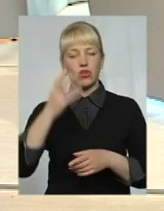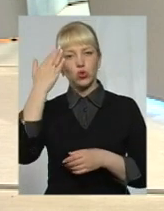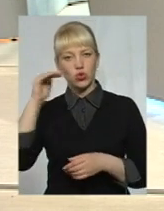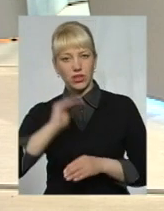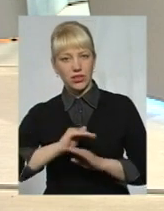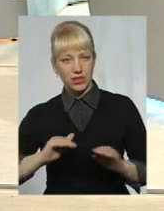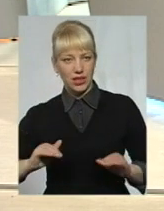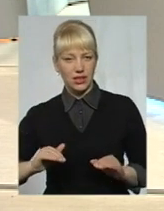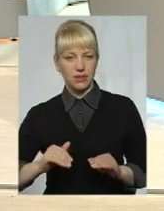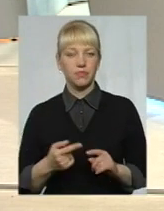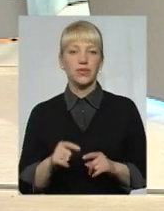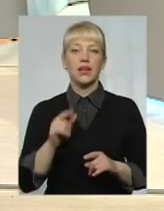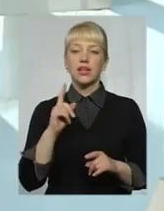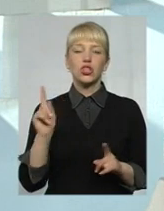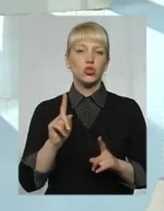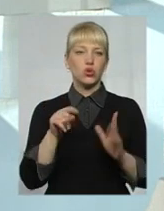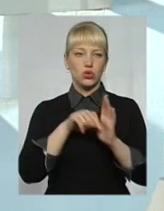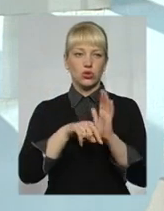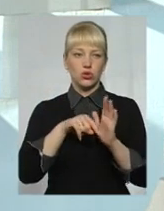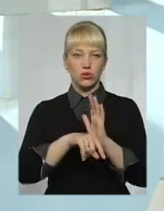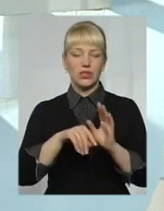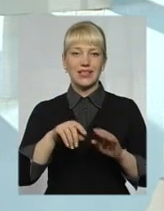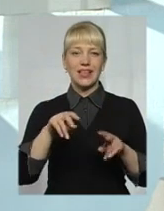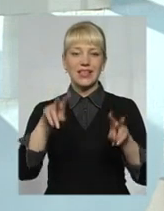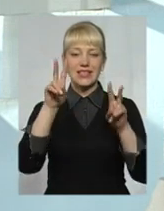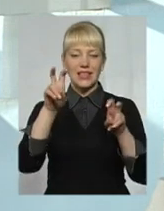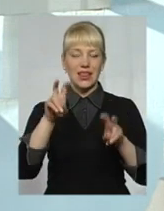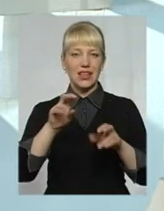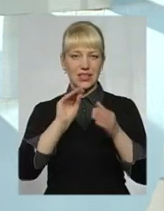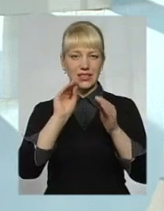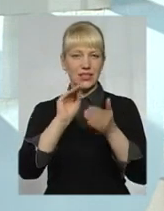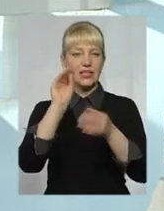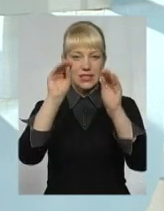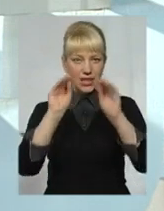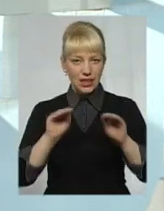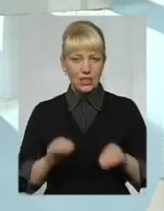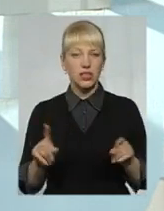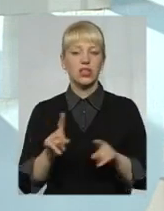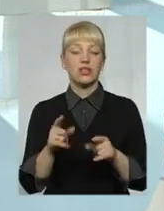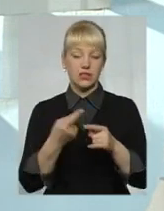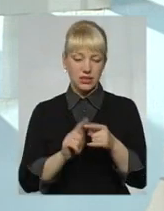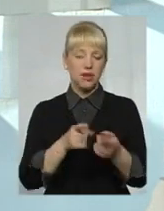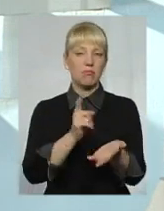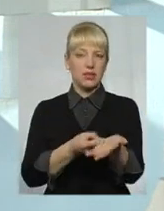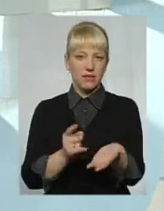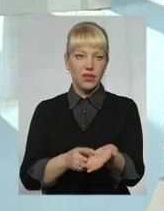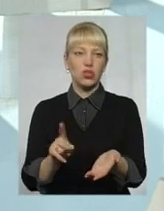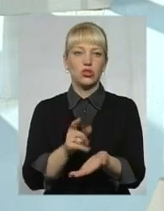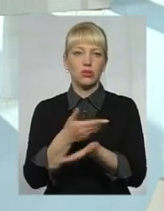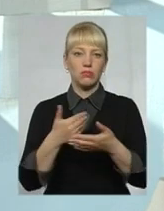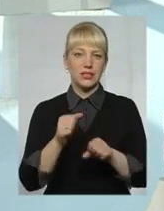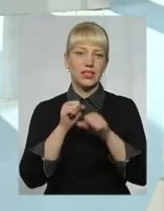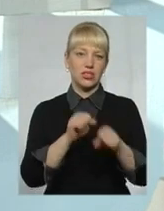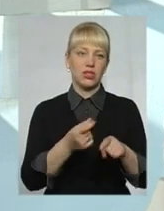людей. І що стосується статистики, це підтверджує те, що ми все-таки захищаємо цих дітей. Тому що ви сказали